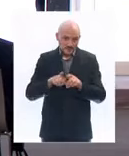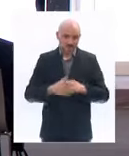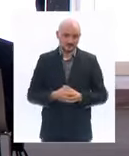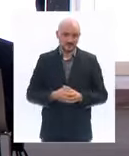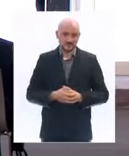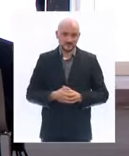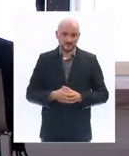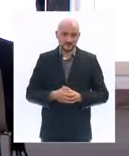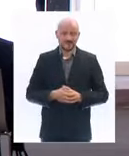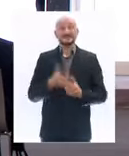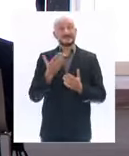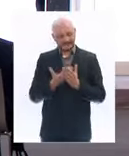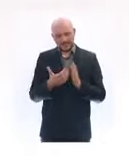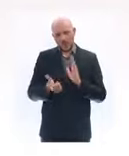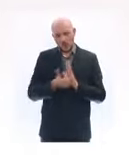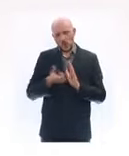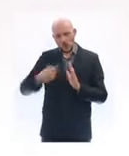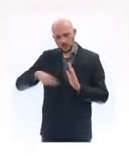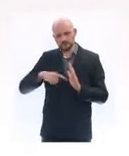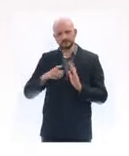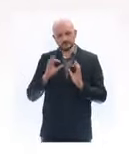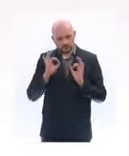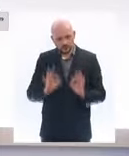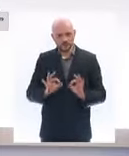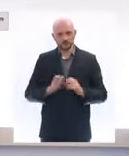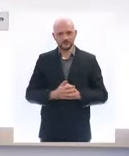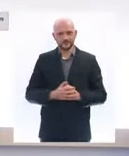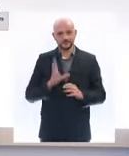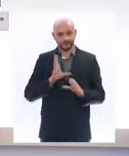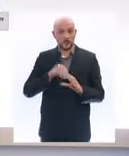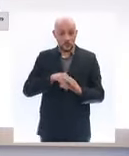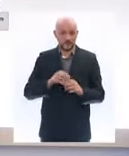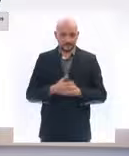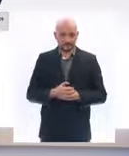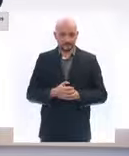de l'État. Le président de République l'a rappelé. Monsieur Véran.